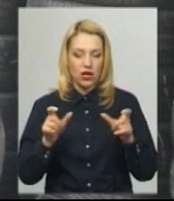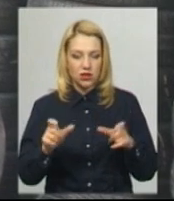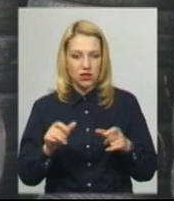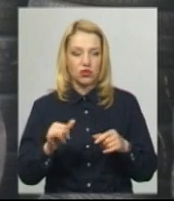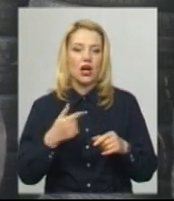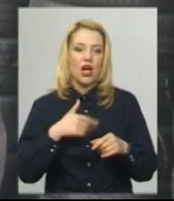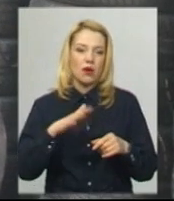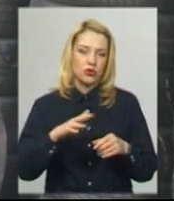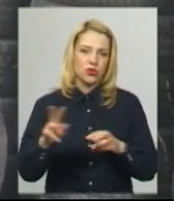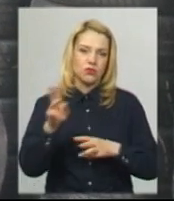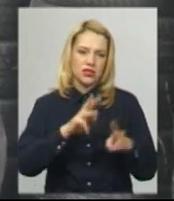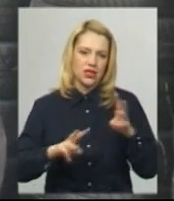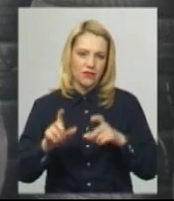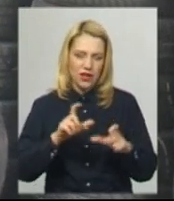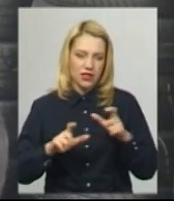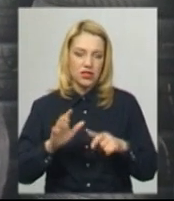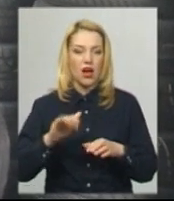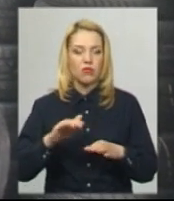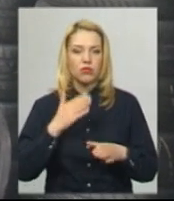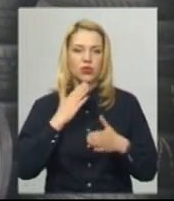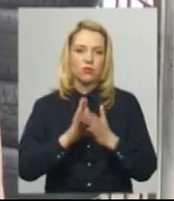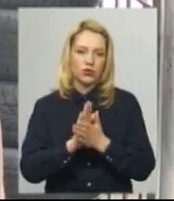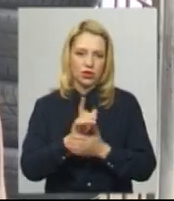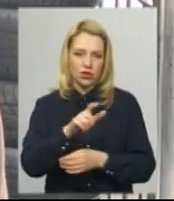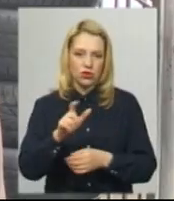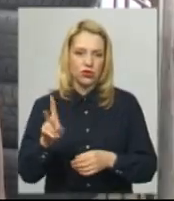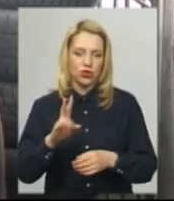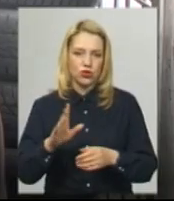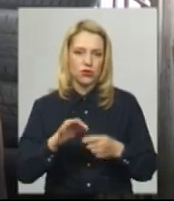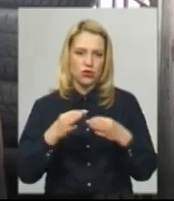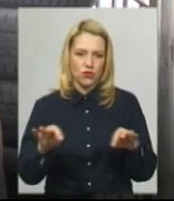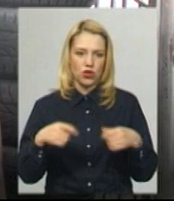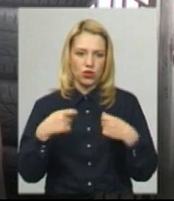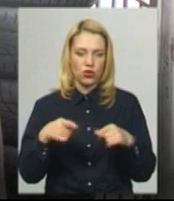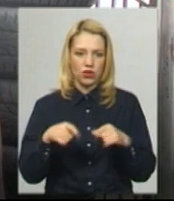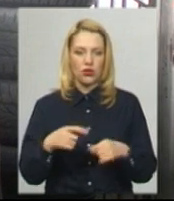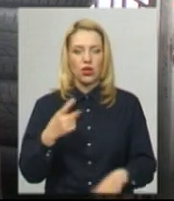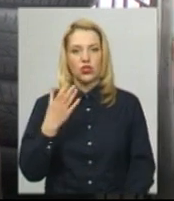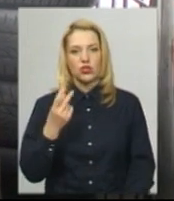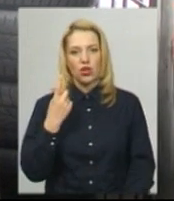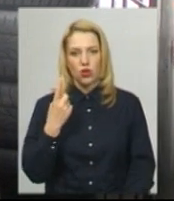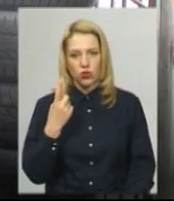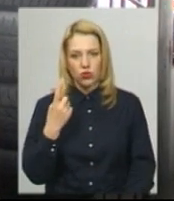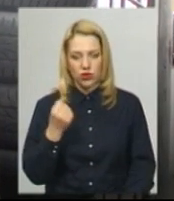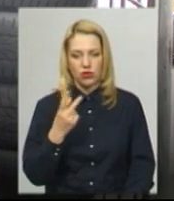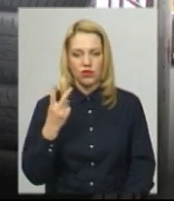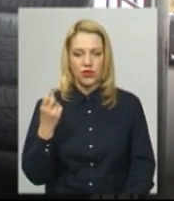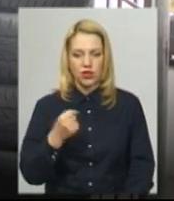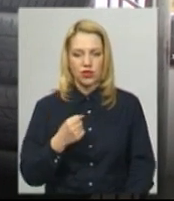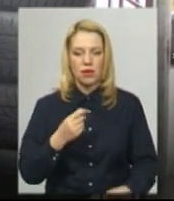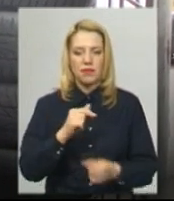підприємці почали звертатися до адміністрації з проханнями дозволити торгівлю. Ще одну-дві неділі підприємці